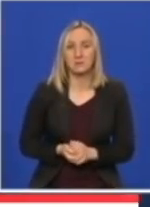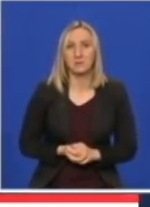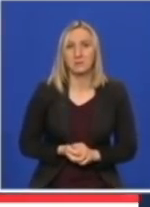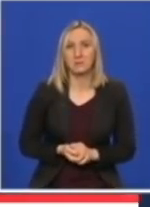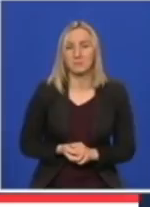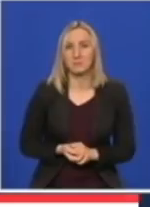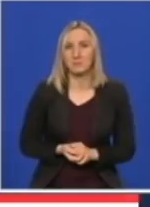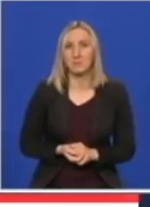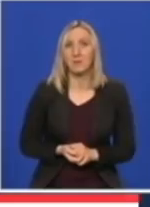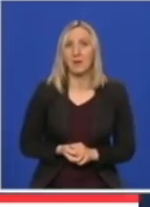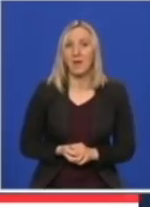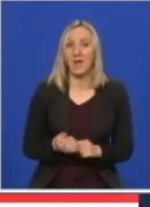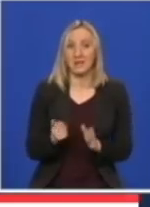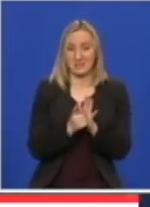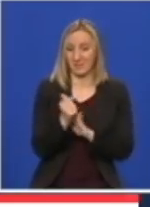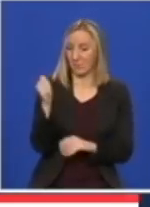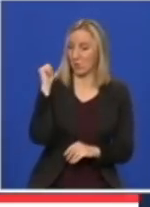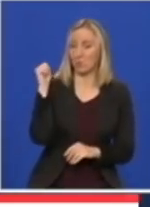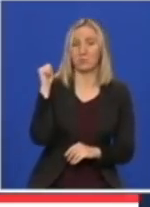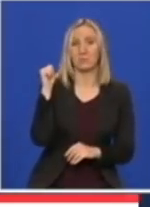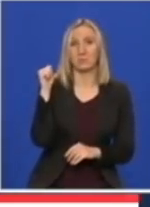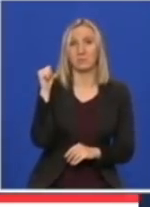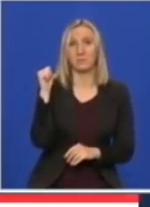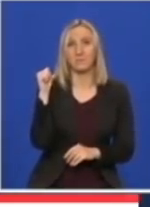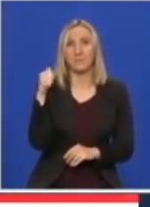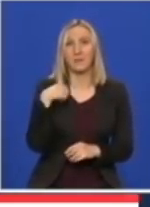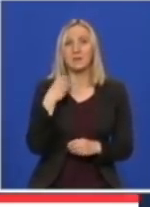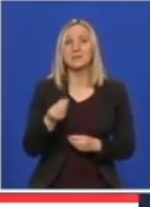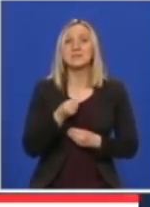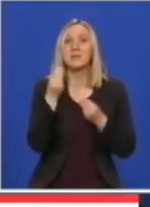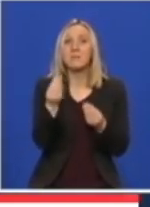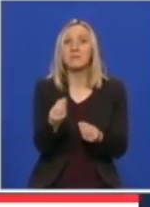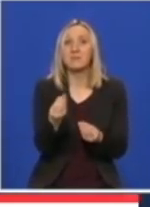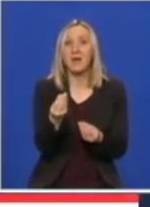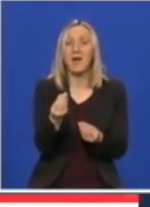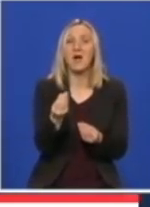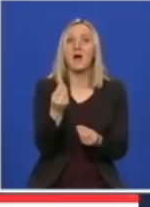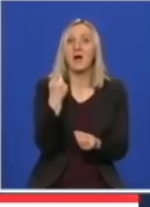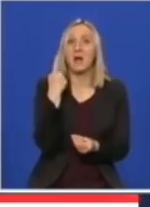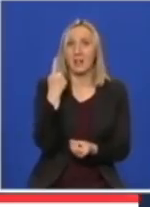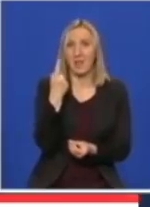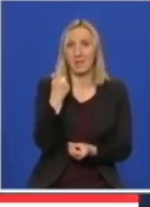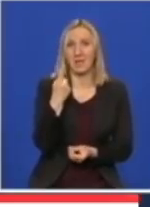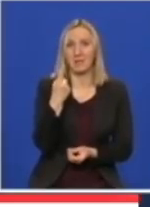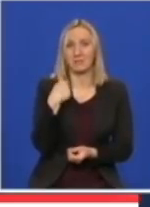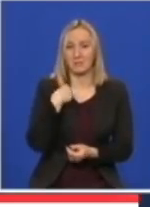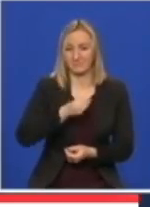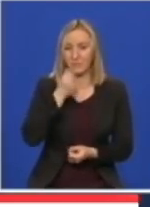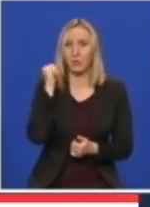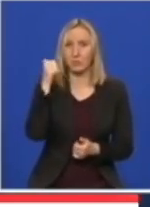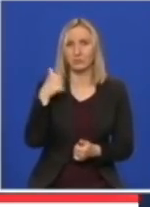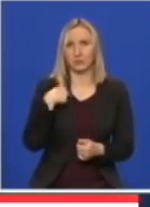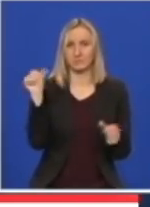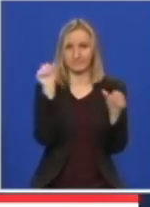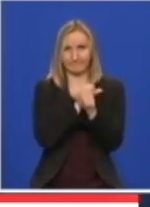Ja sam u toku jučerešnjeg dana dala jednu izjevu u kojoj mi se desio jedan lapsus, kad je u